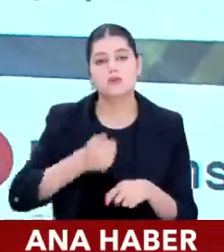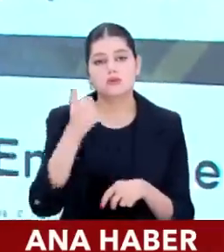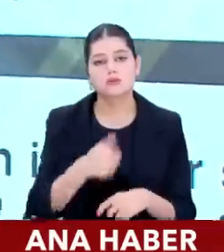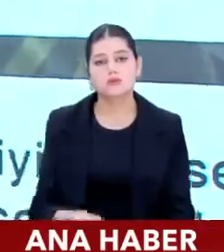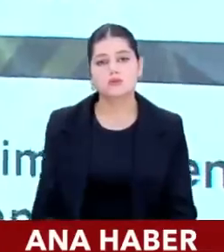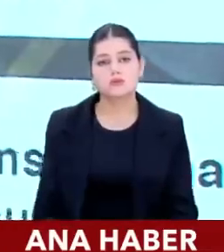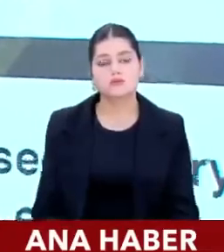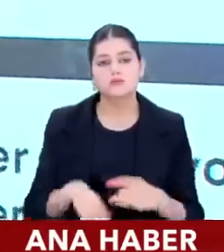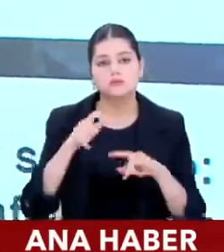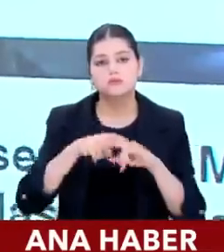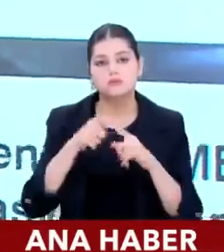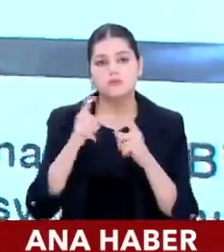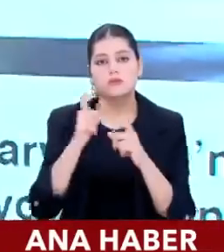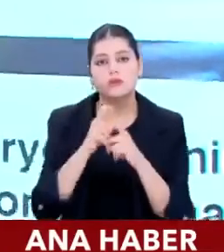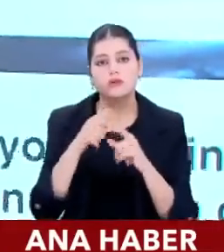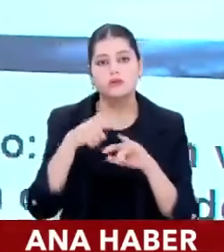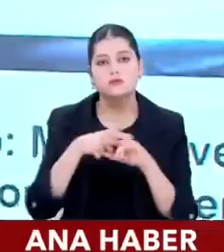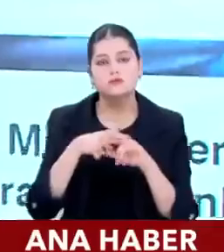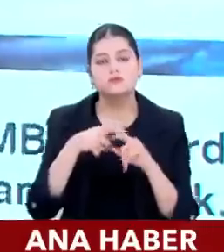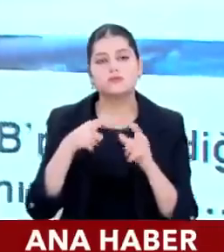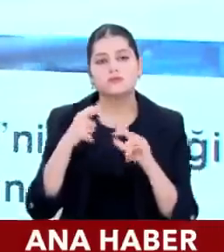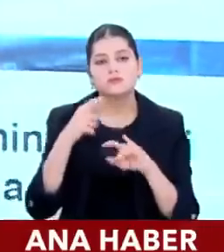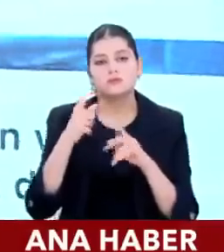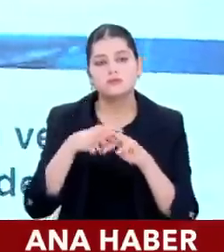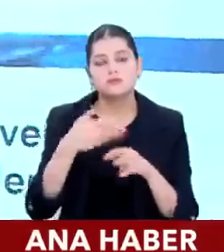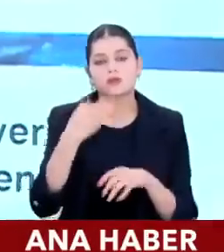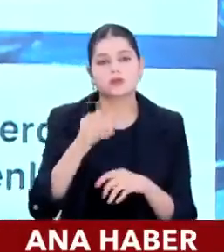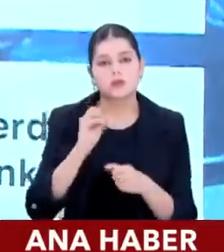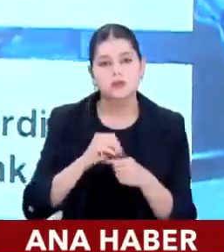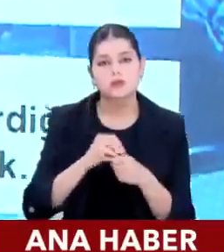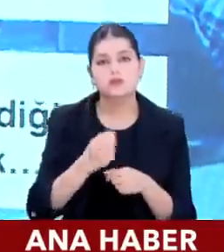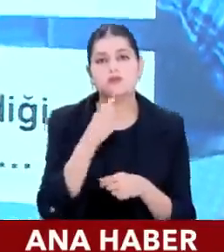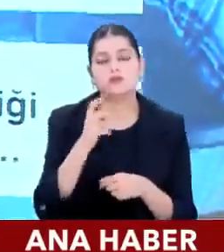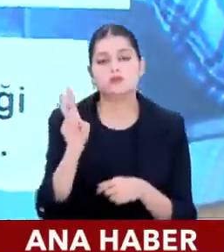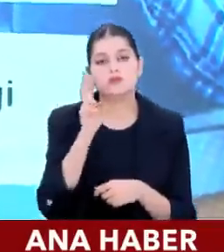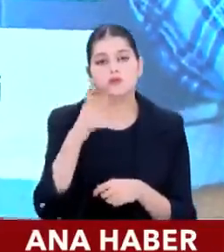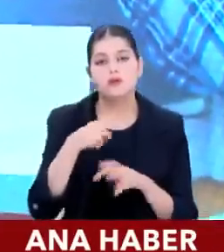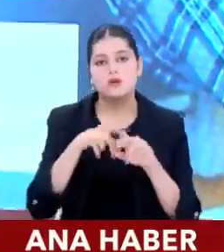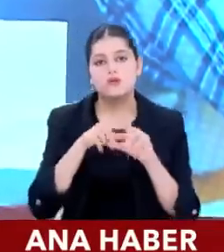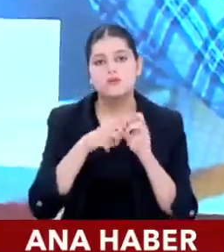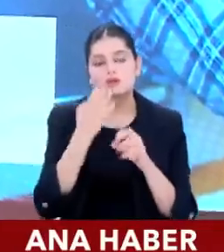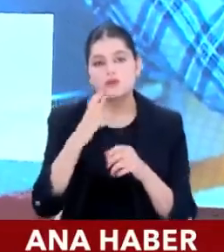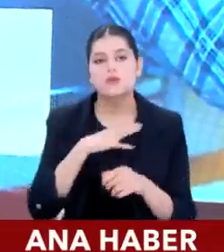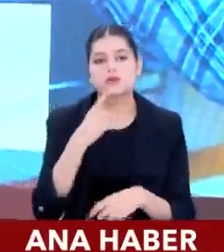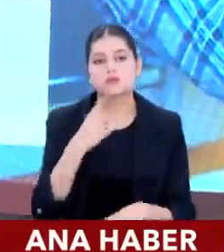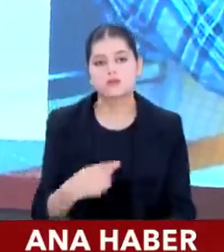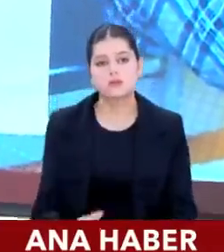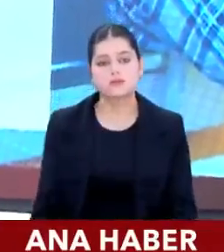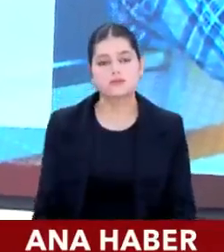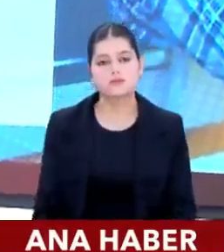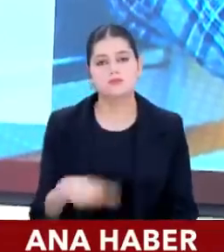Başkanı'nın, Hafize Gaye Erkan'ın, Sayın Başkan'ın açıkladığı bir yıl sonu enflasyon beklentisi vardı.